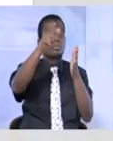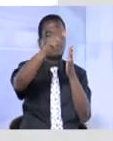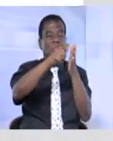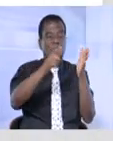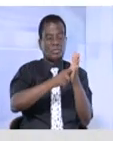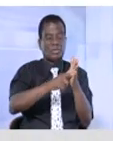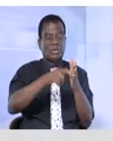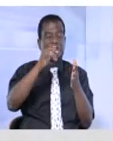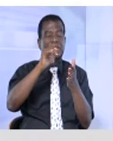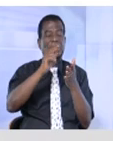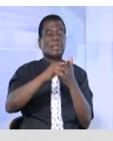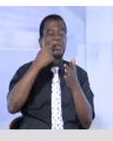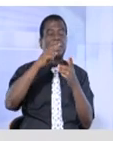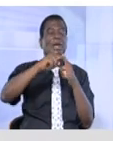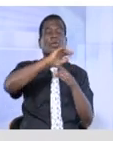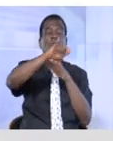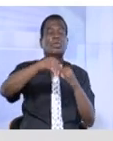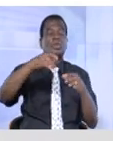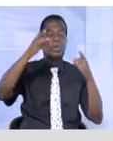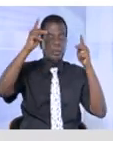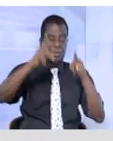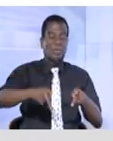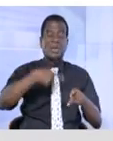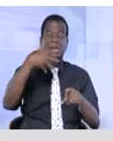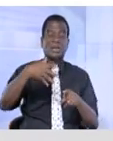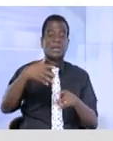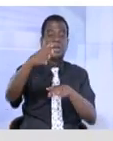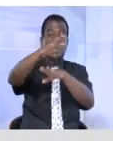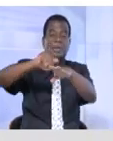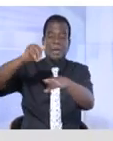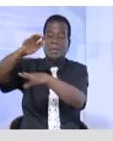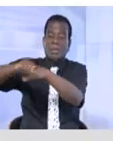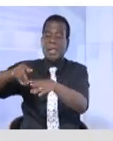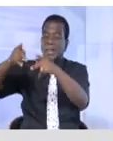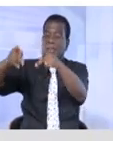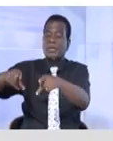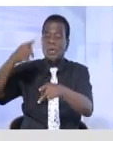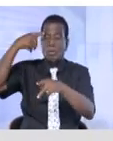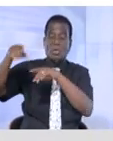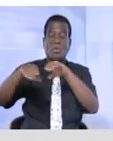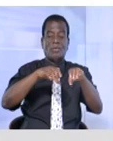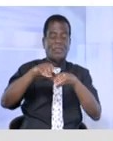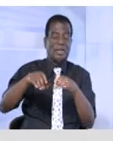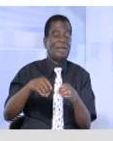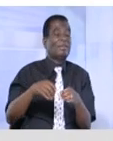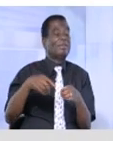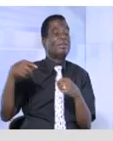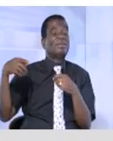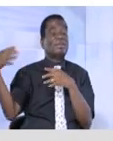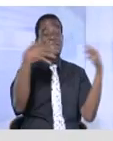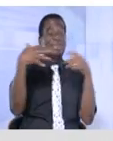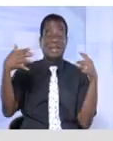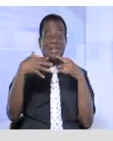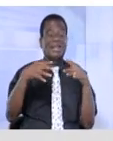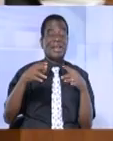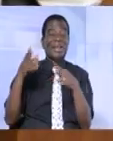qui recrute par quelques moyens, que ce soit une ou plusieurs personnes pour faire partie d'un groupe criminel organisé en vue de participer à la commission d